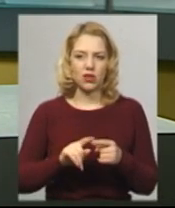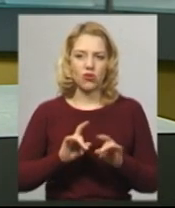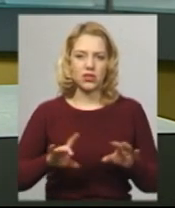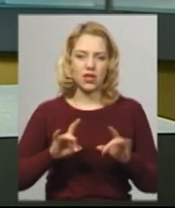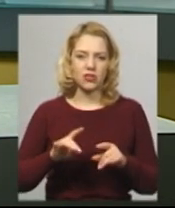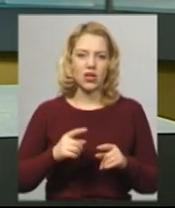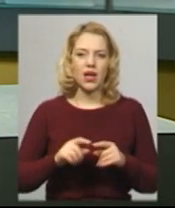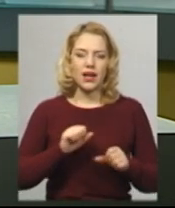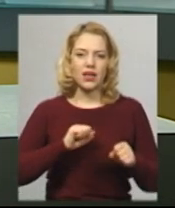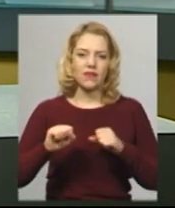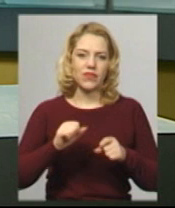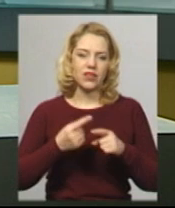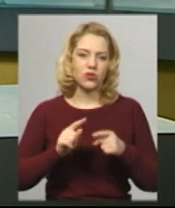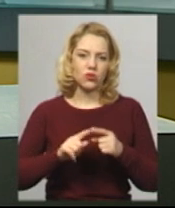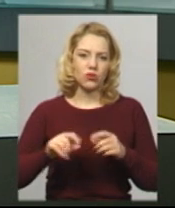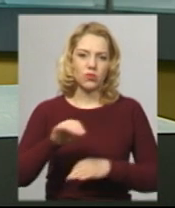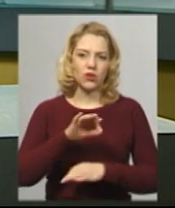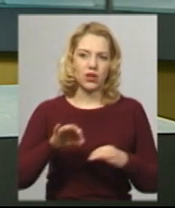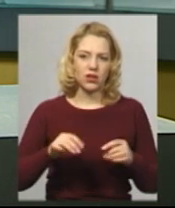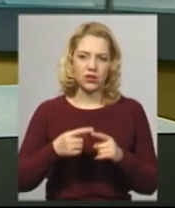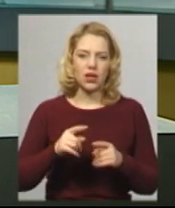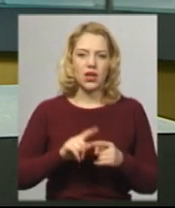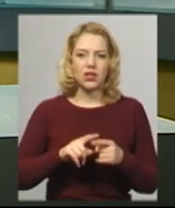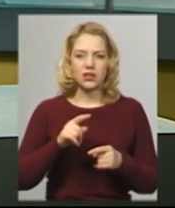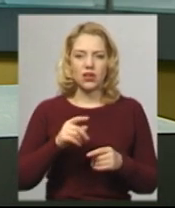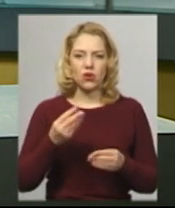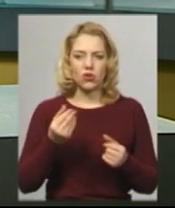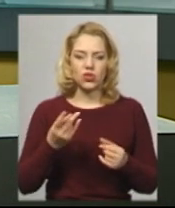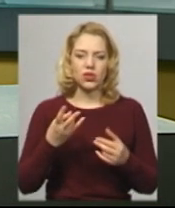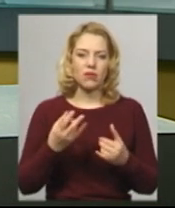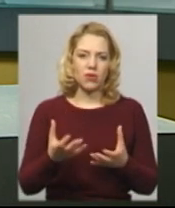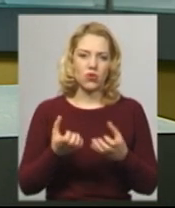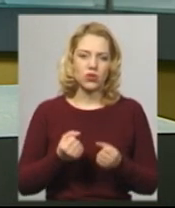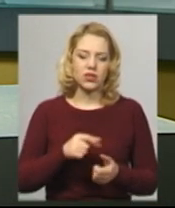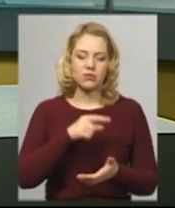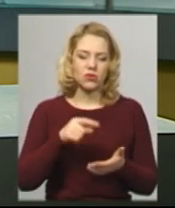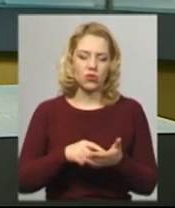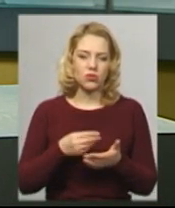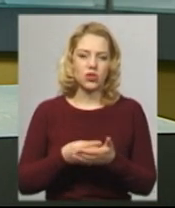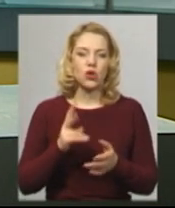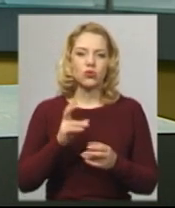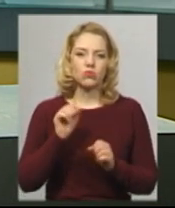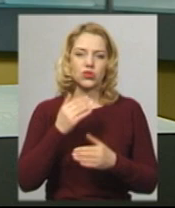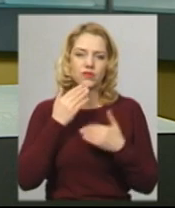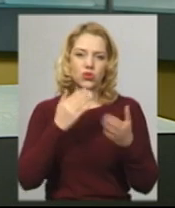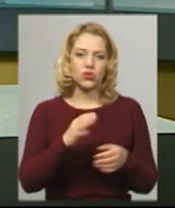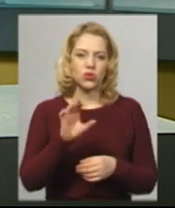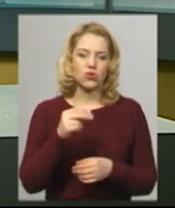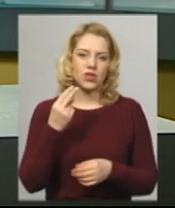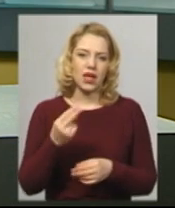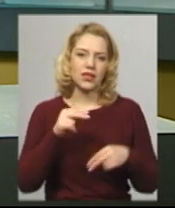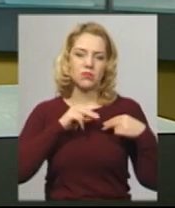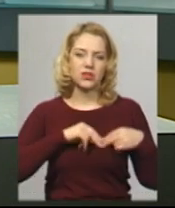Роман» та додає, гроші на його роботу беруть з міського бюджету. Хто може звернутися до соціального працівника та як саме вони